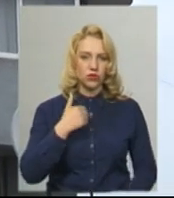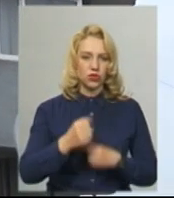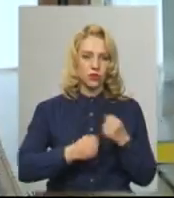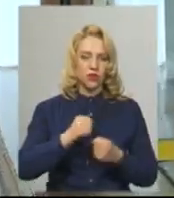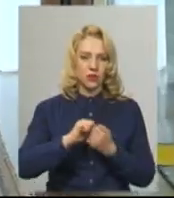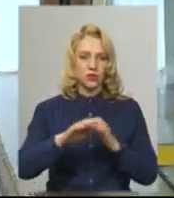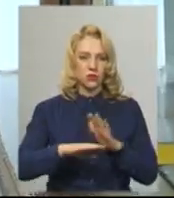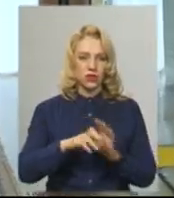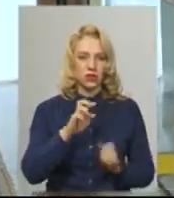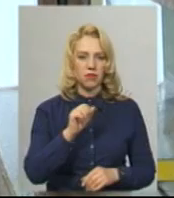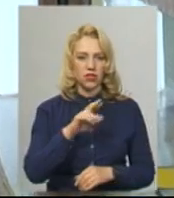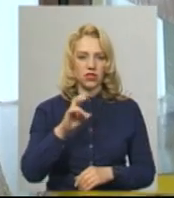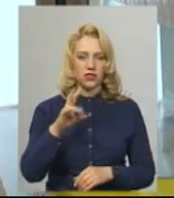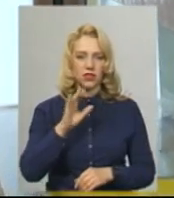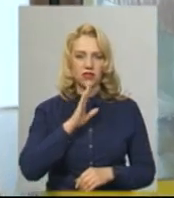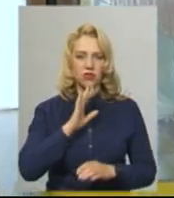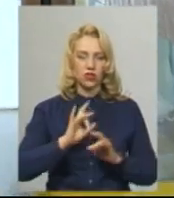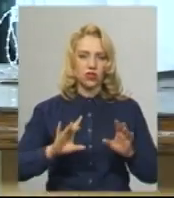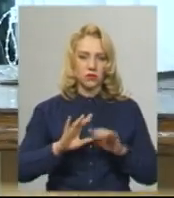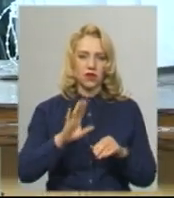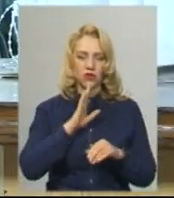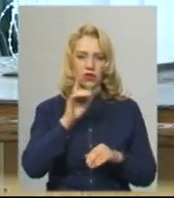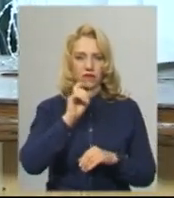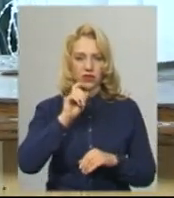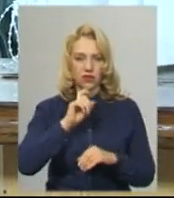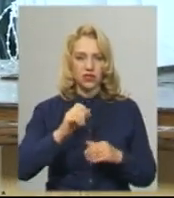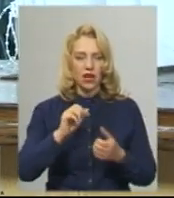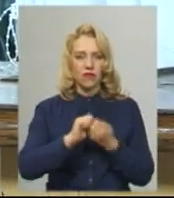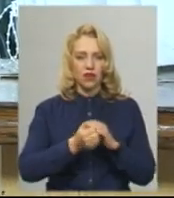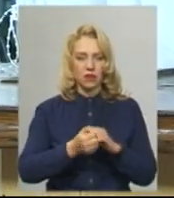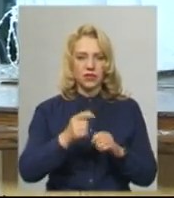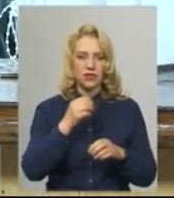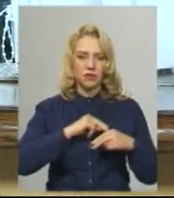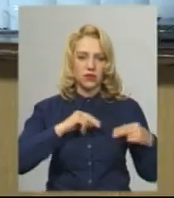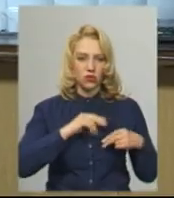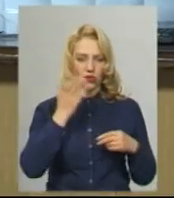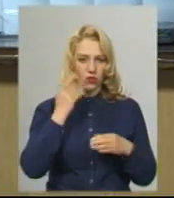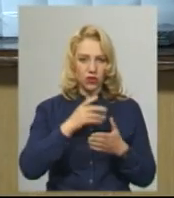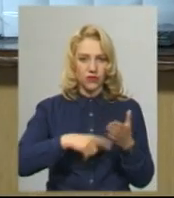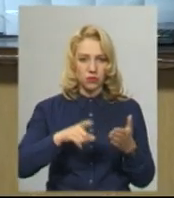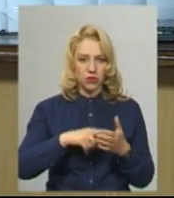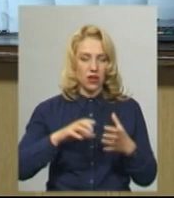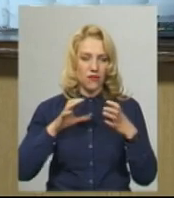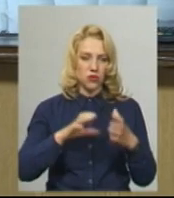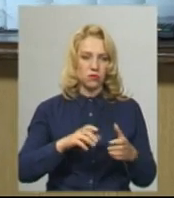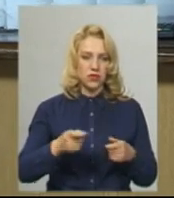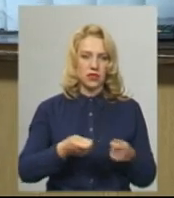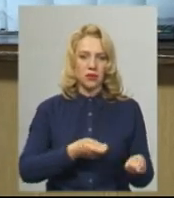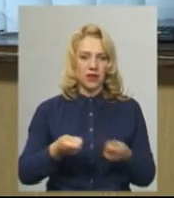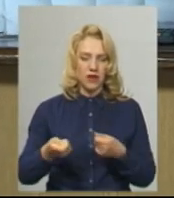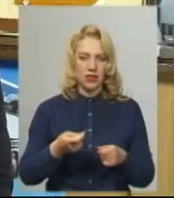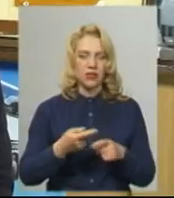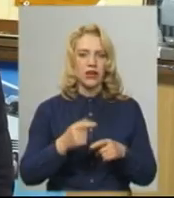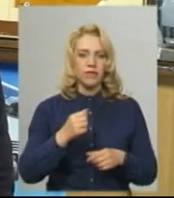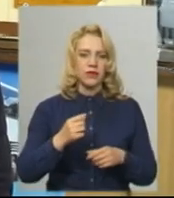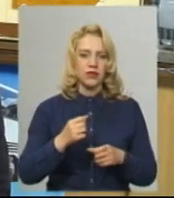-Подільського Ольга Бачинська. Дівчина розповідає, вона з Вінничини, у Кам'янці працює. Каже, коли відмінили автобусне перевезення, діставалась попутним